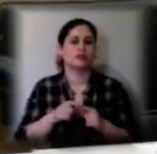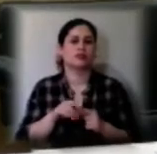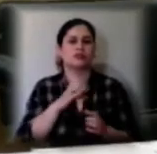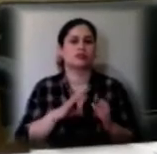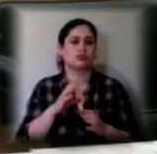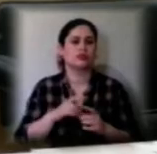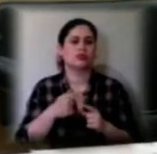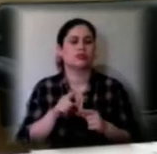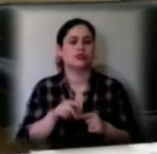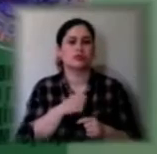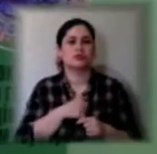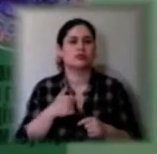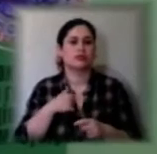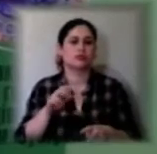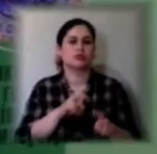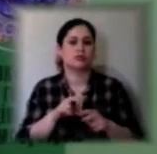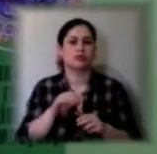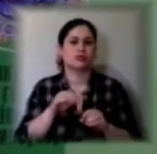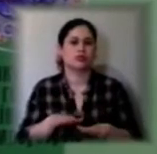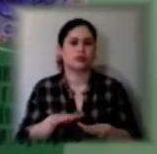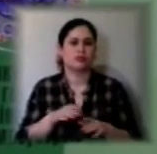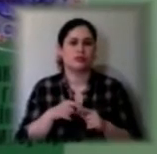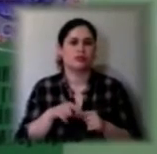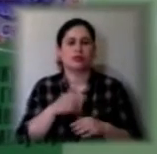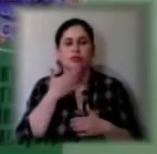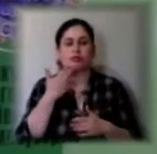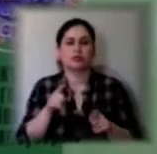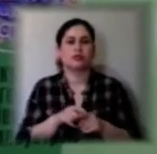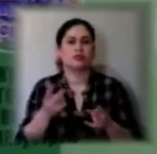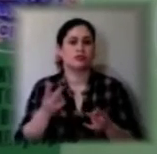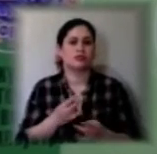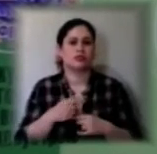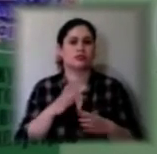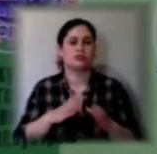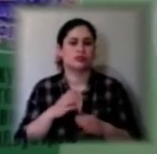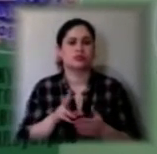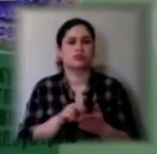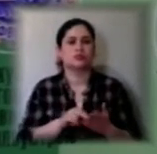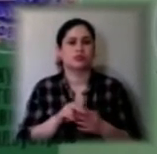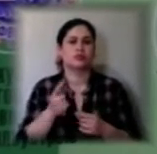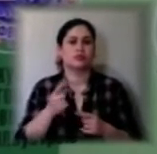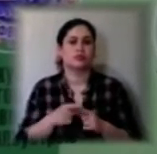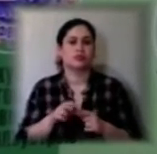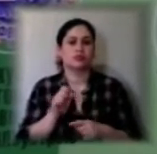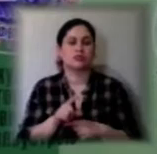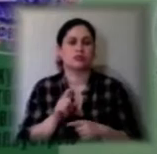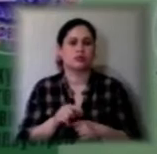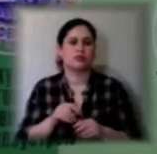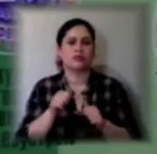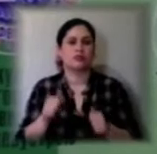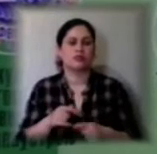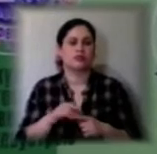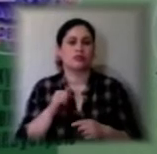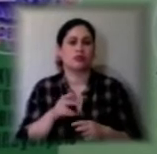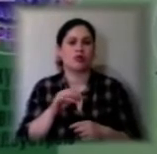самостійно шукати рішення. Немає такої необхідності студенту списувати, тому що завдання формуються, вони комплексні, як